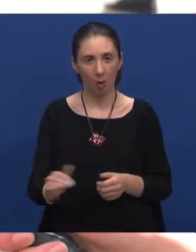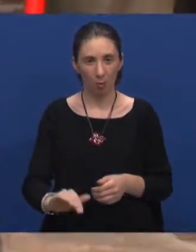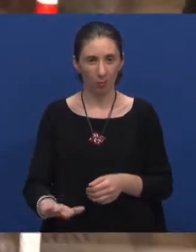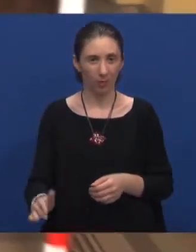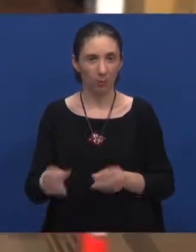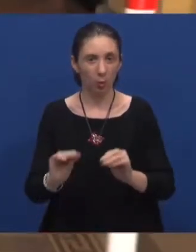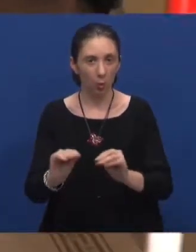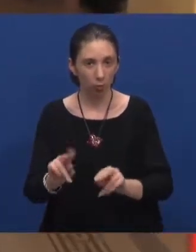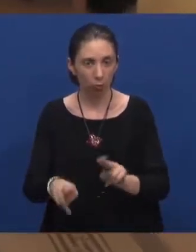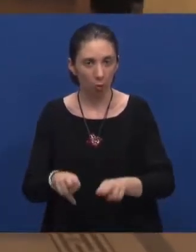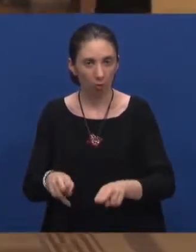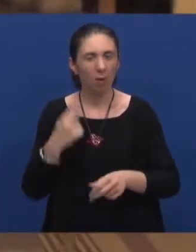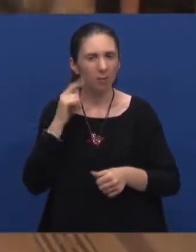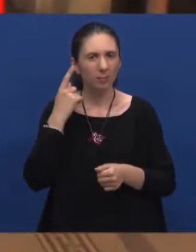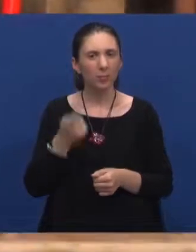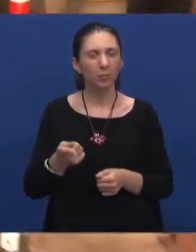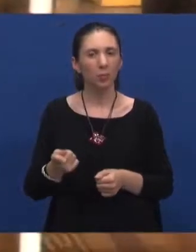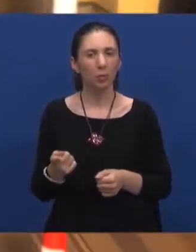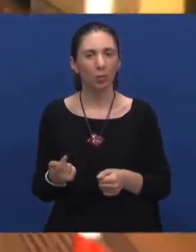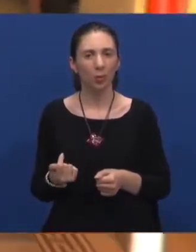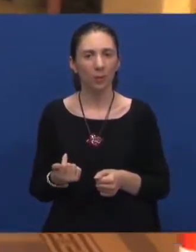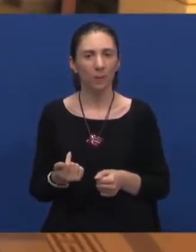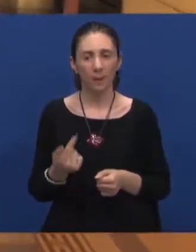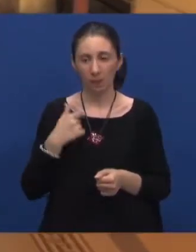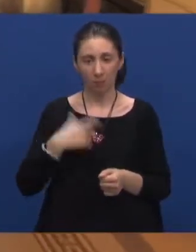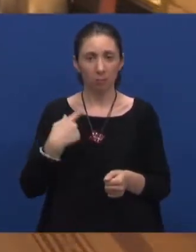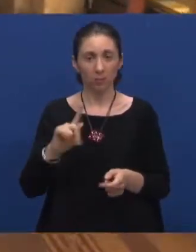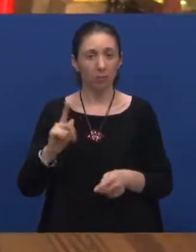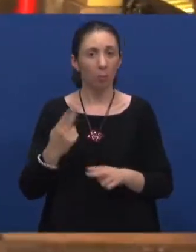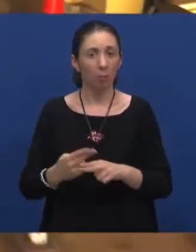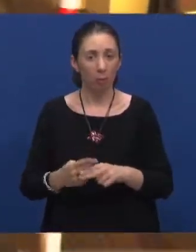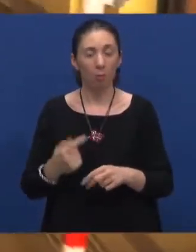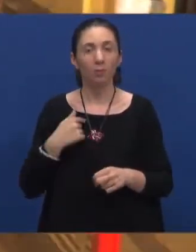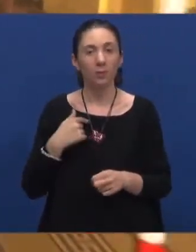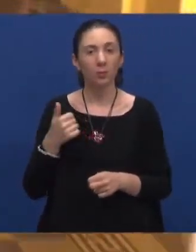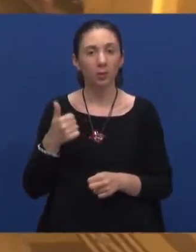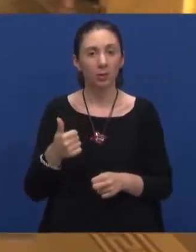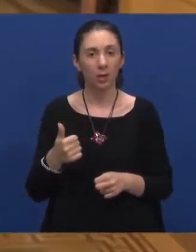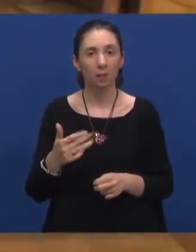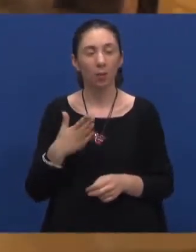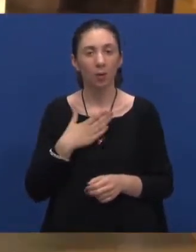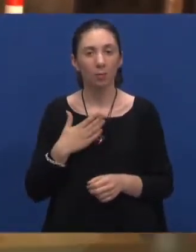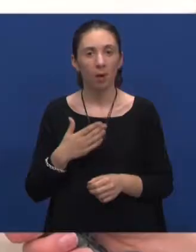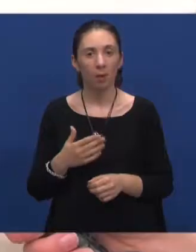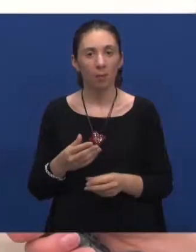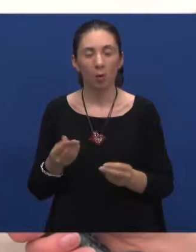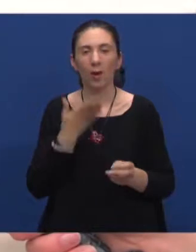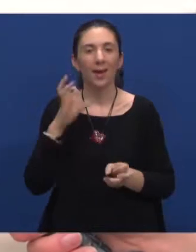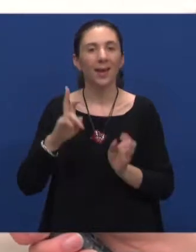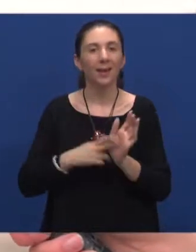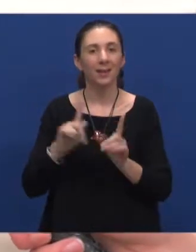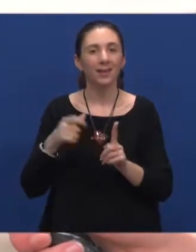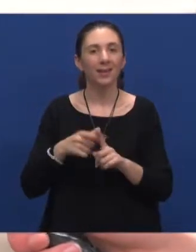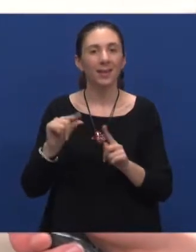djecu ući, jer smatram da mi nismo bolesni, mi samo imamo hendikep, odnosno